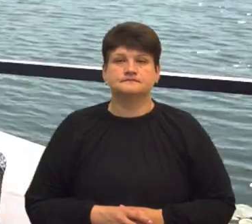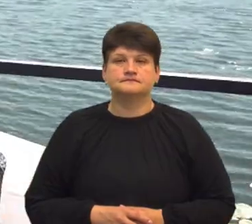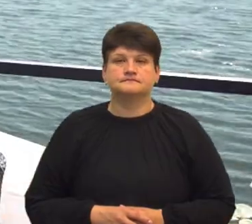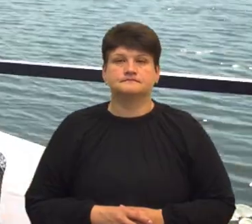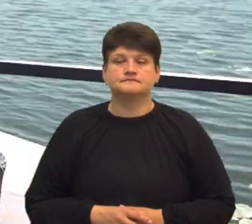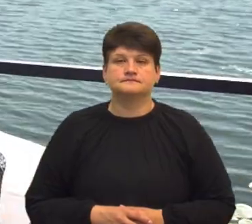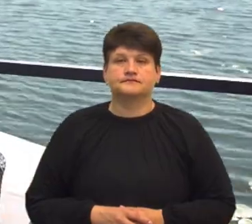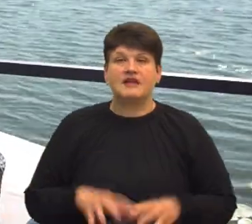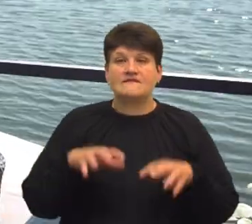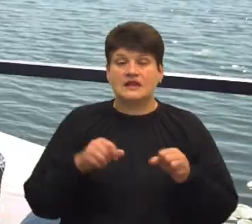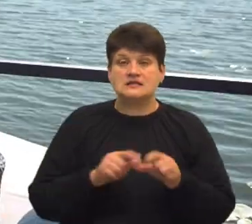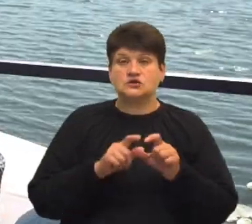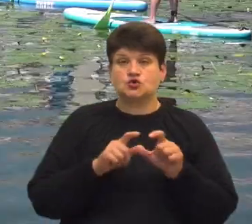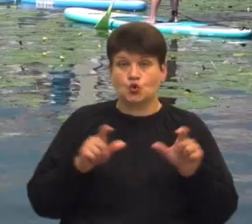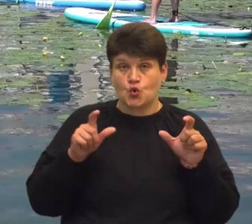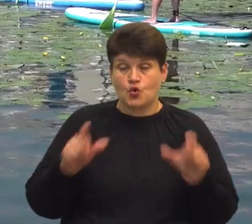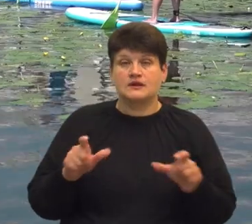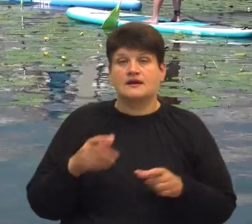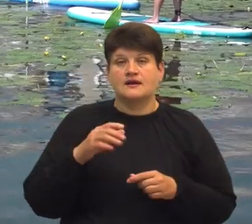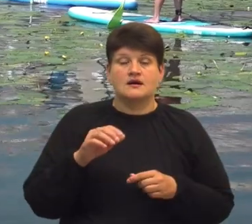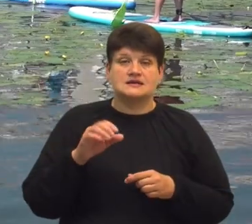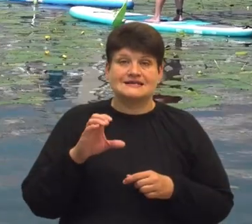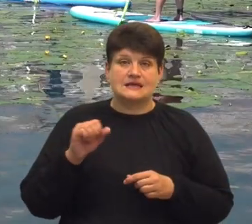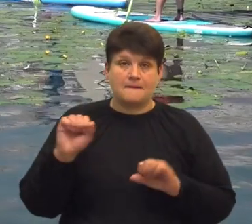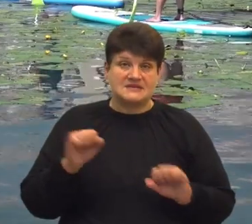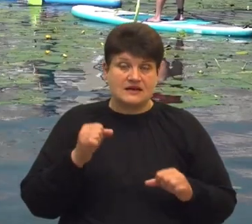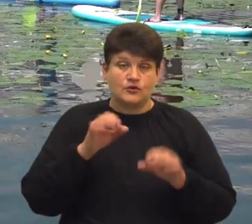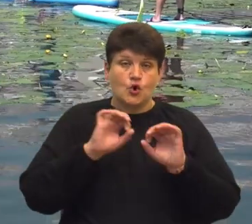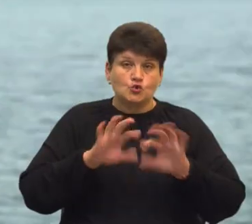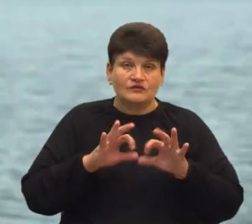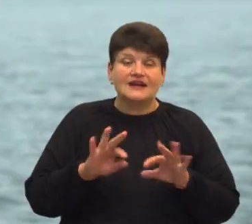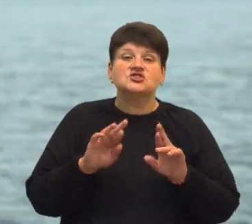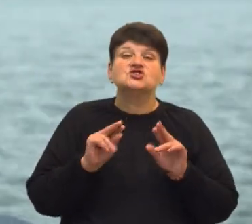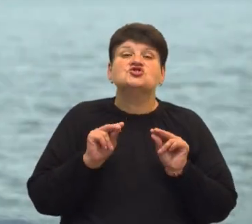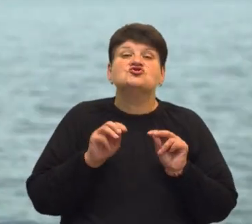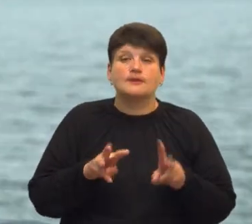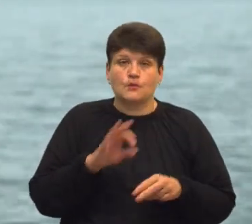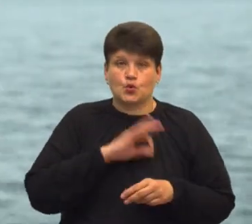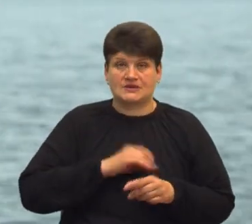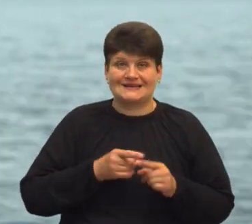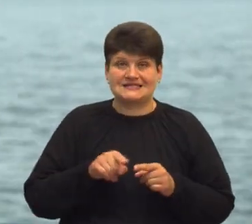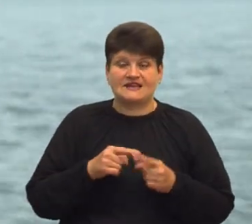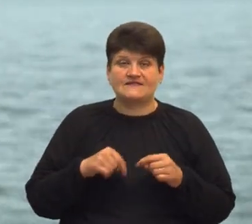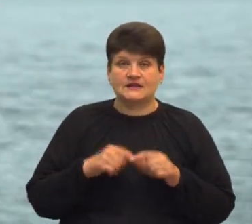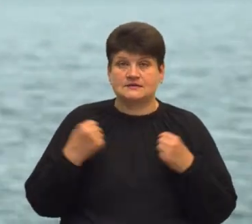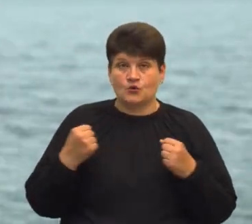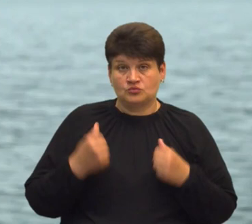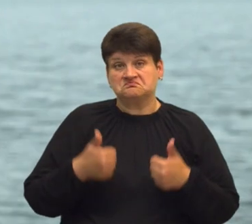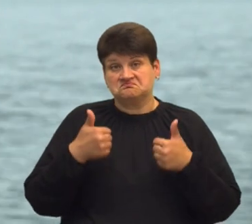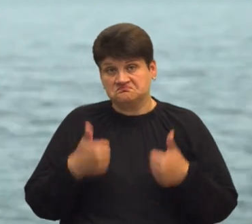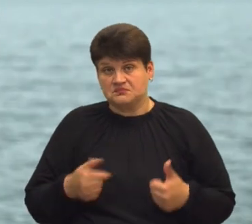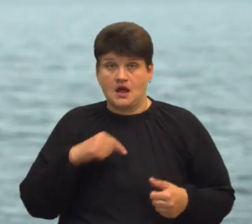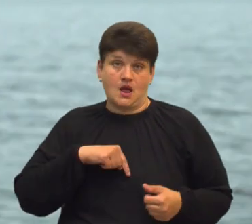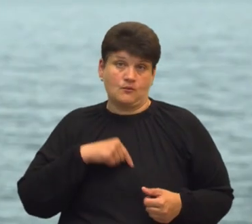Власниця школи з абсерфінгу Олена Окулова розповіла, чим корисний такий вид спорту. Позитивні емоції, я думаю, це